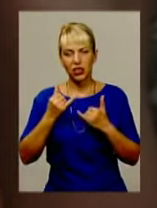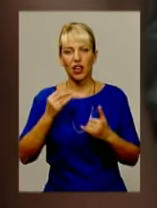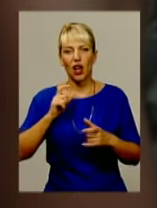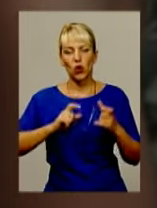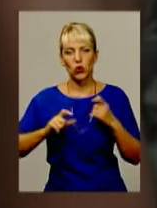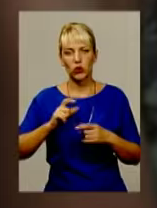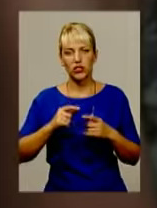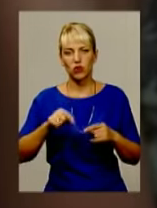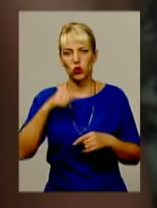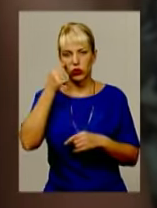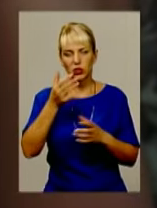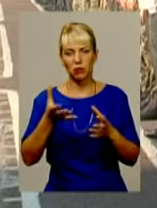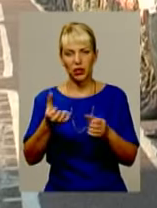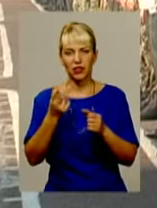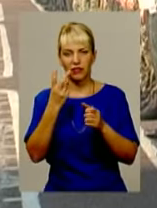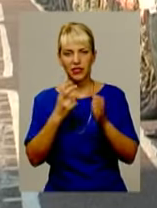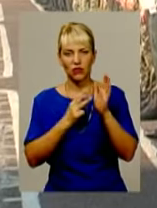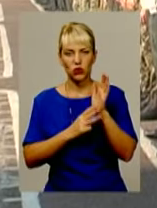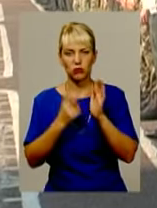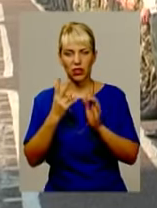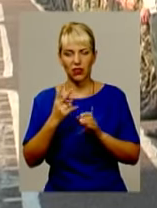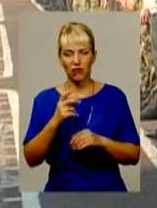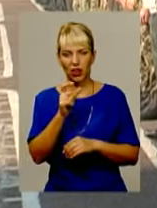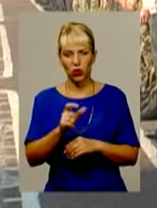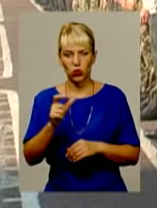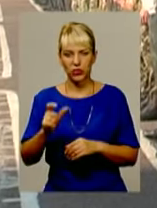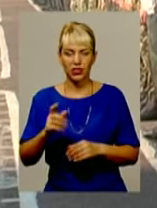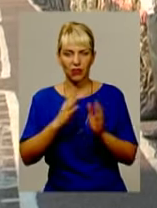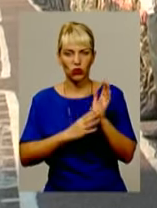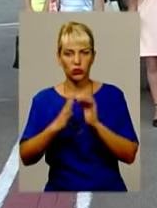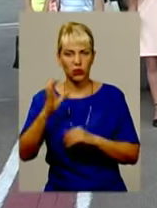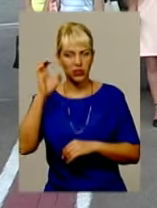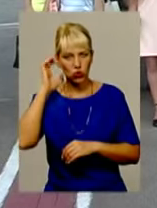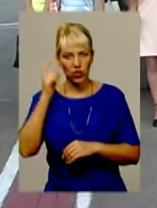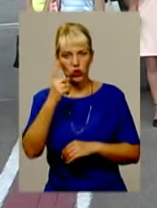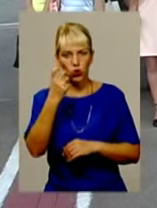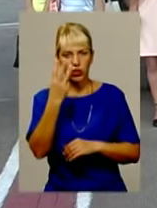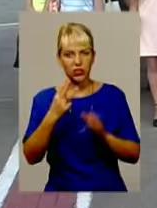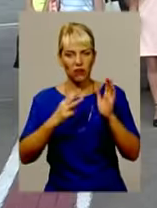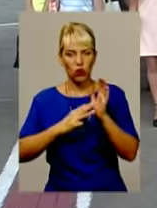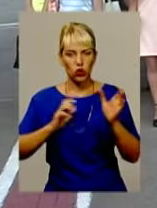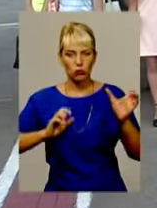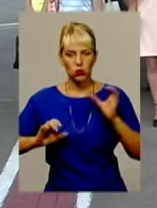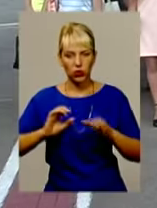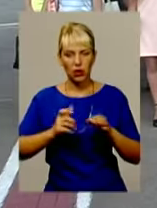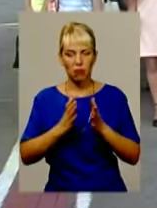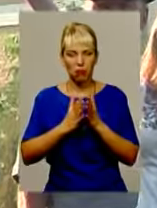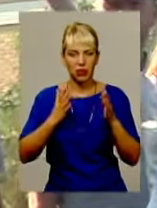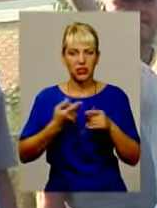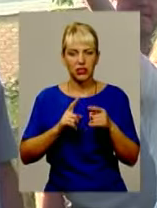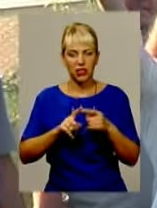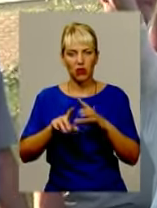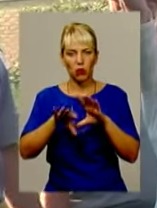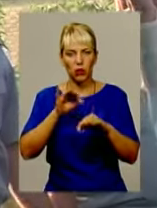навчальний заклад прийняв 282 курсанти, 95 слухачів та 138 студентів. Більшість з них обирали альма-матер